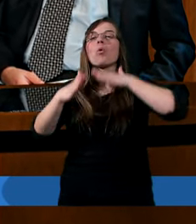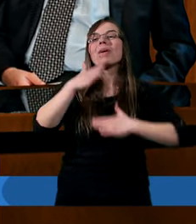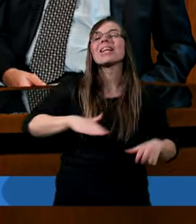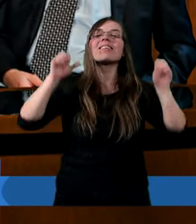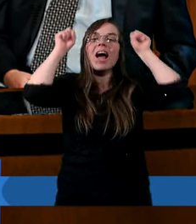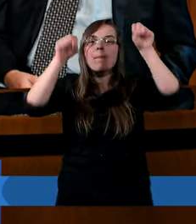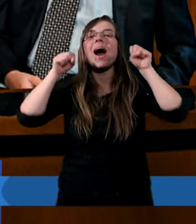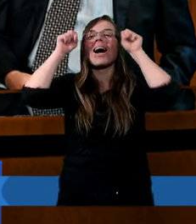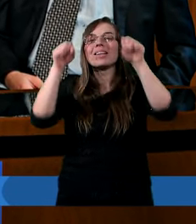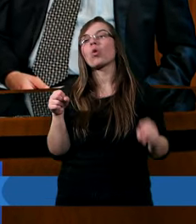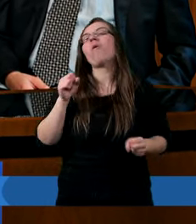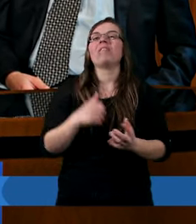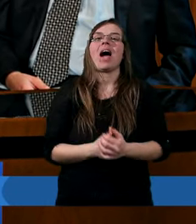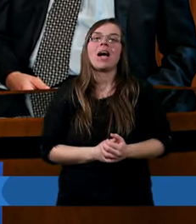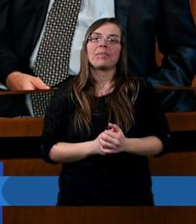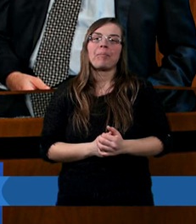barankową.